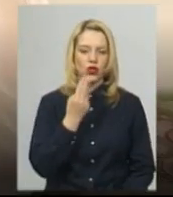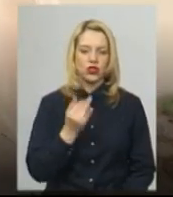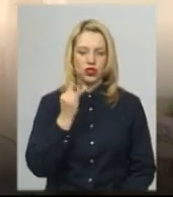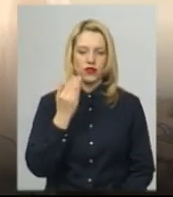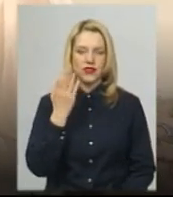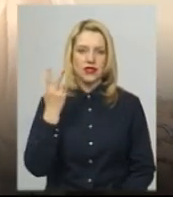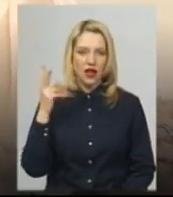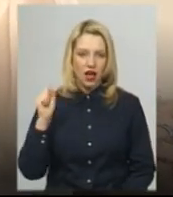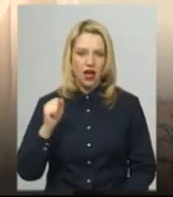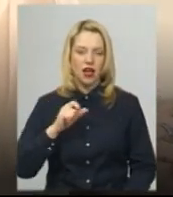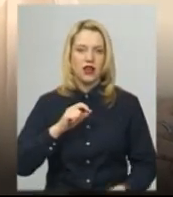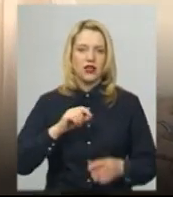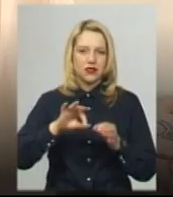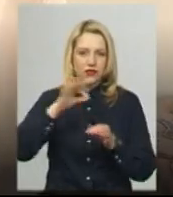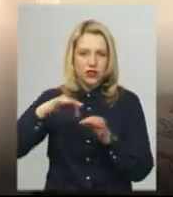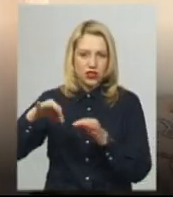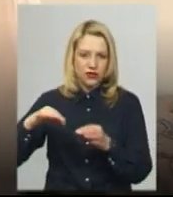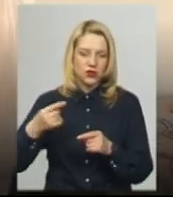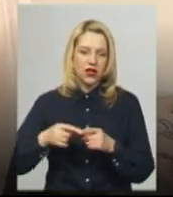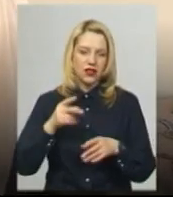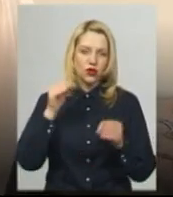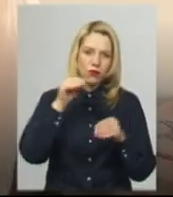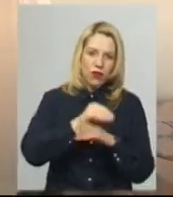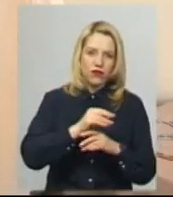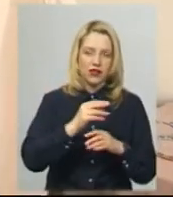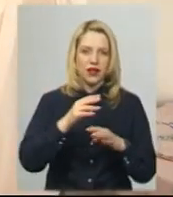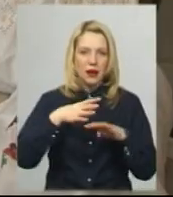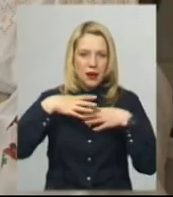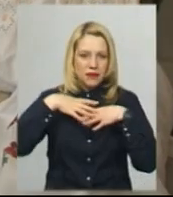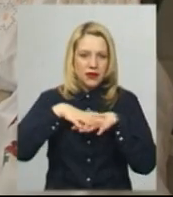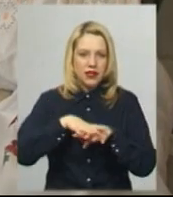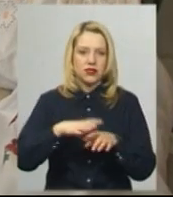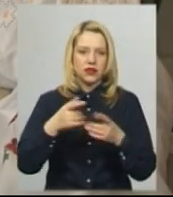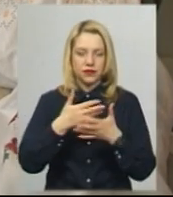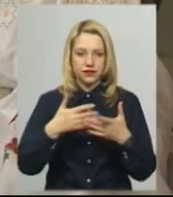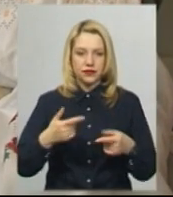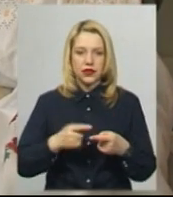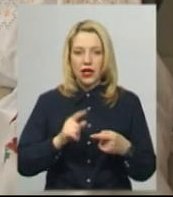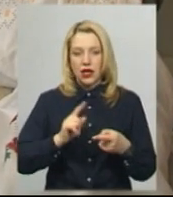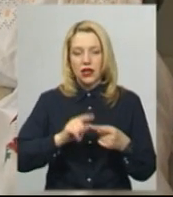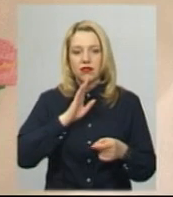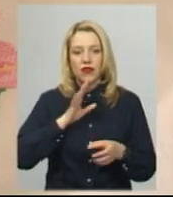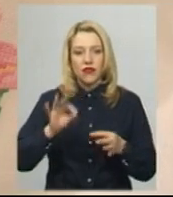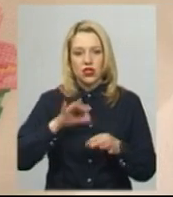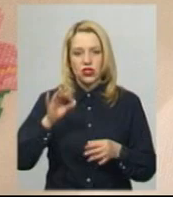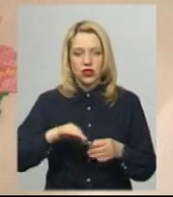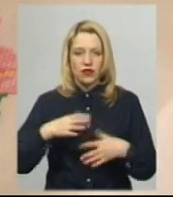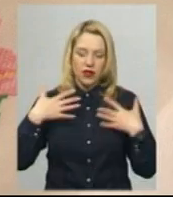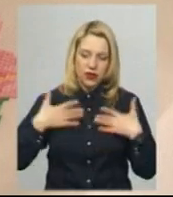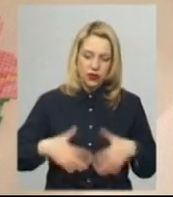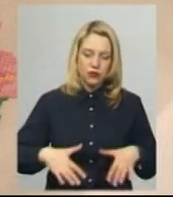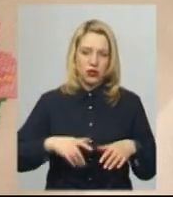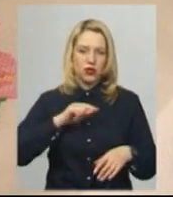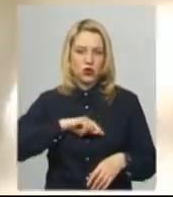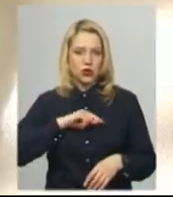добавлена вже теж мережка і вже тут рукав більш сучасний. Лілія розповідає, вишила сорочки із сукні собі та всім